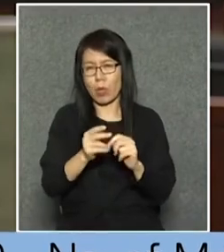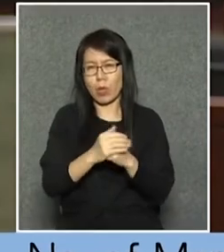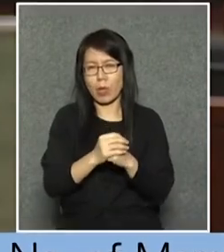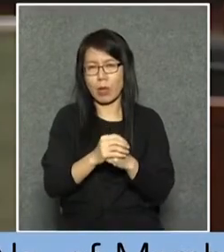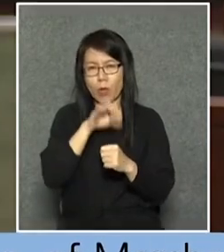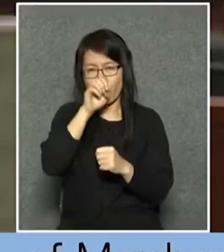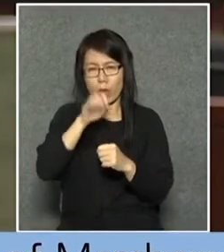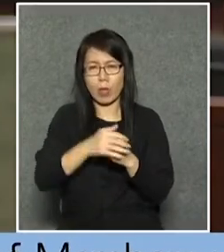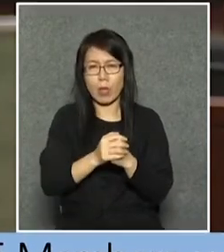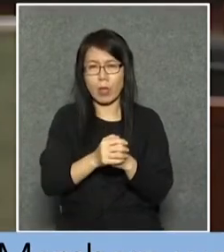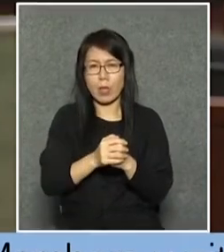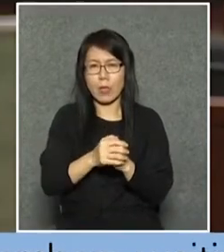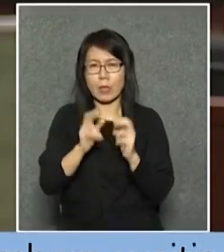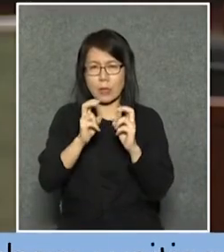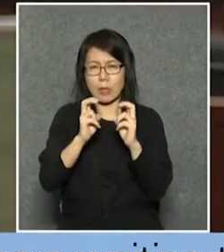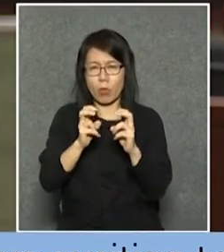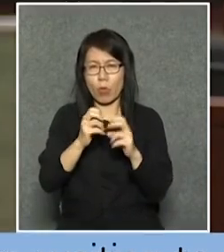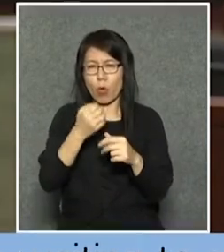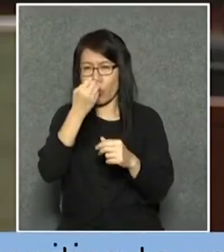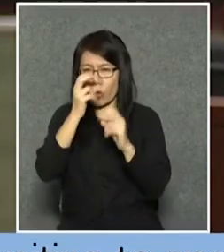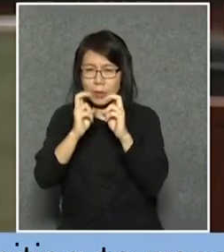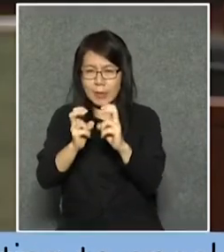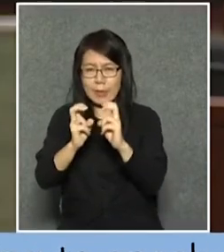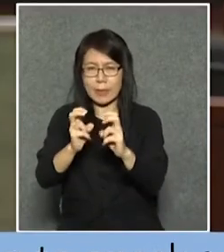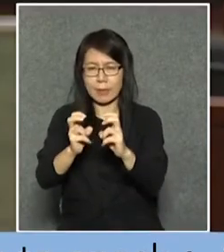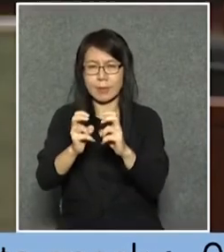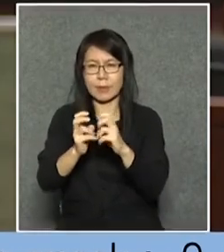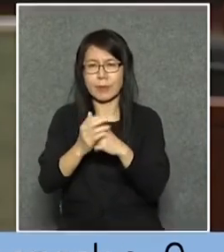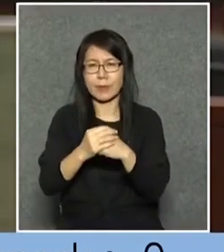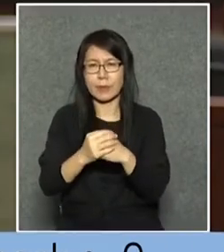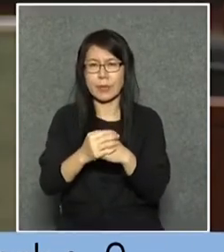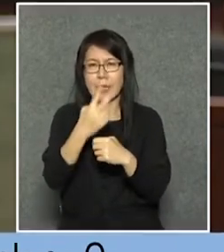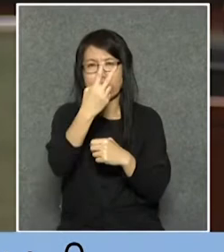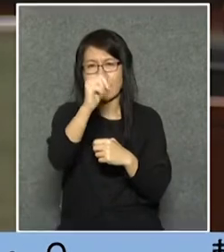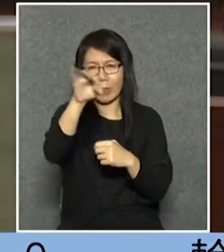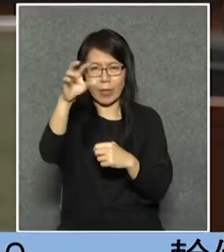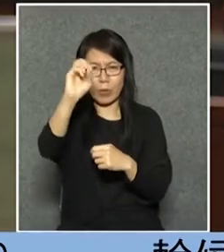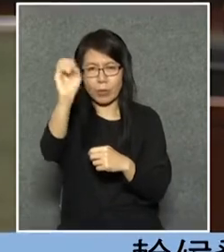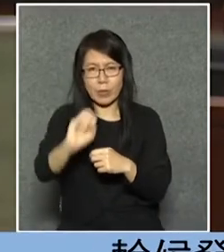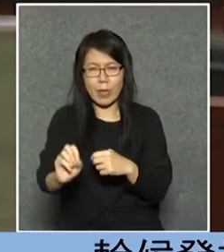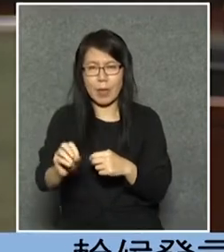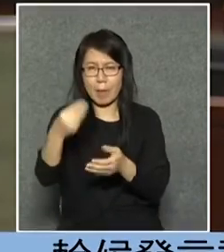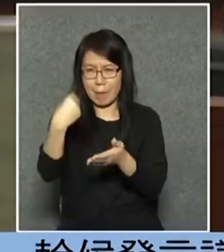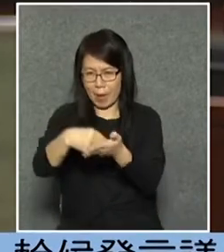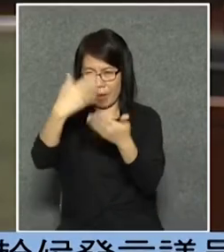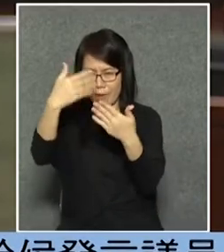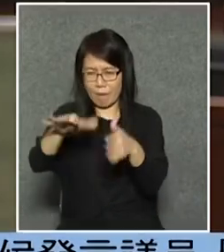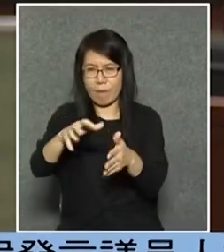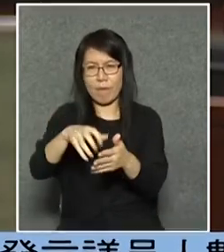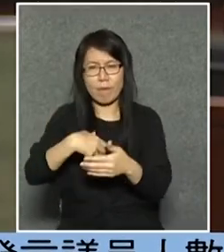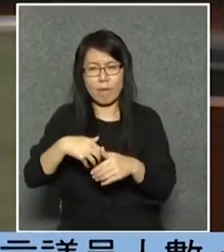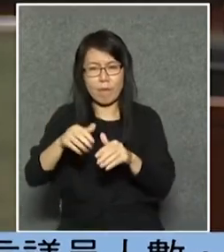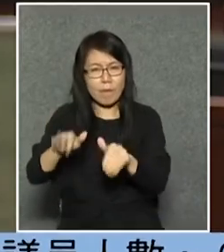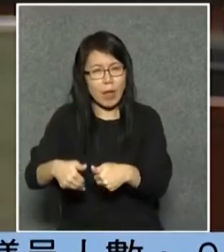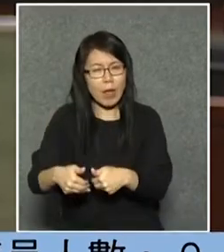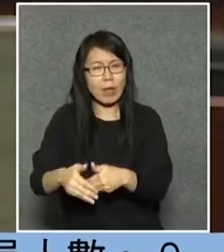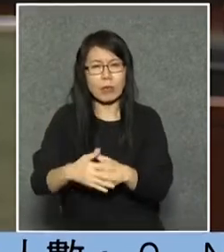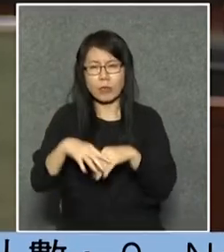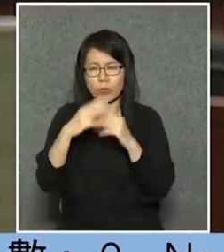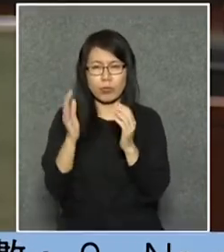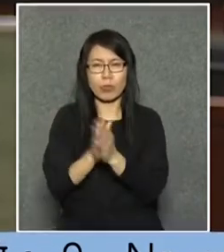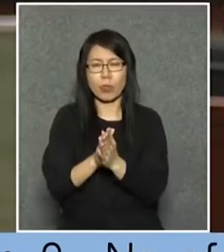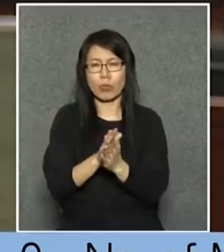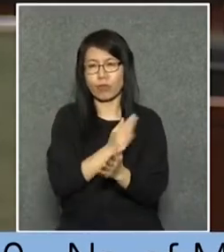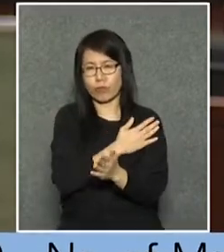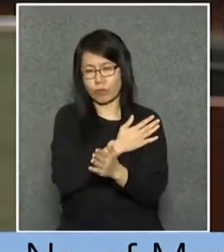將現在港鐵的二十幾個巴仙的股份買回來變成一間全資擁